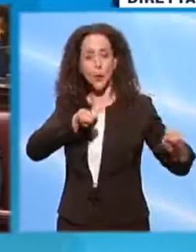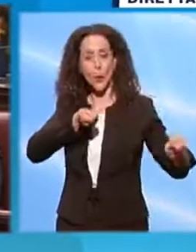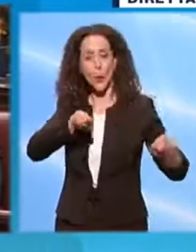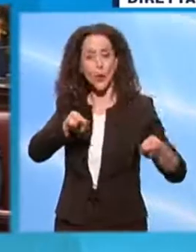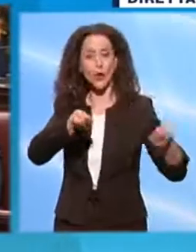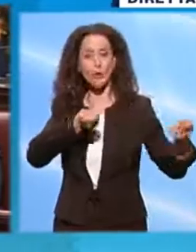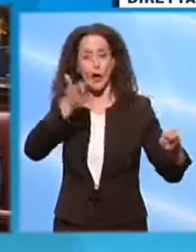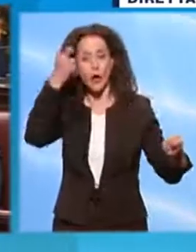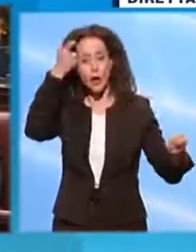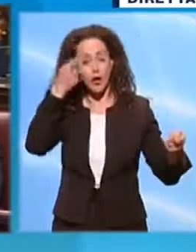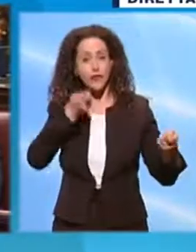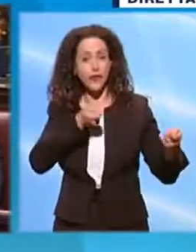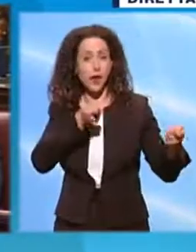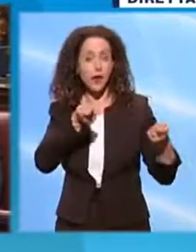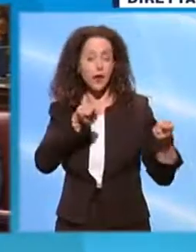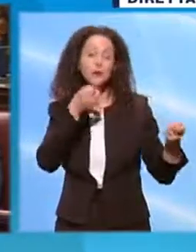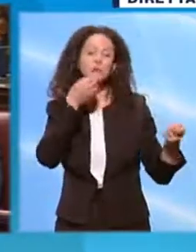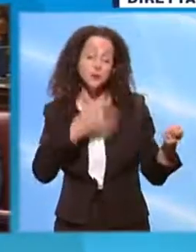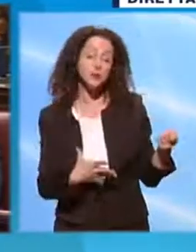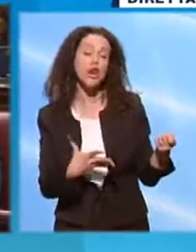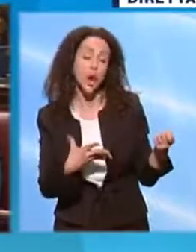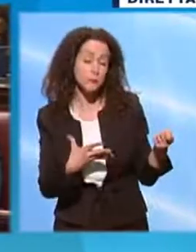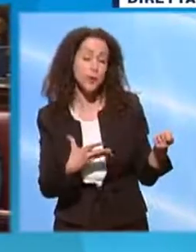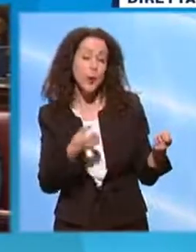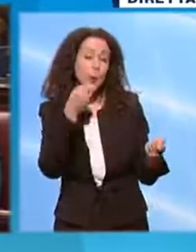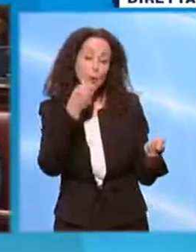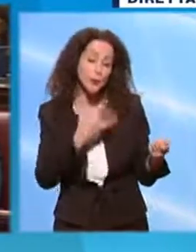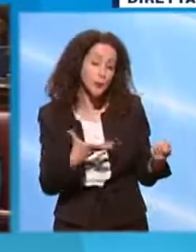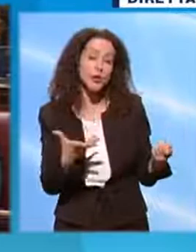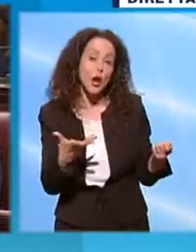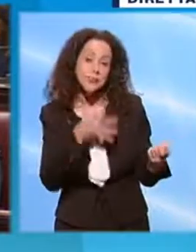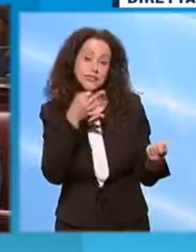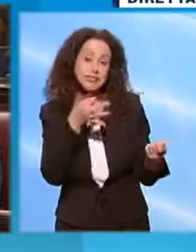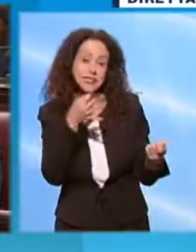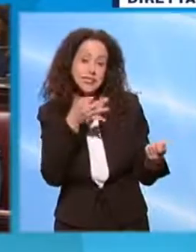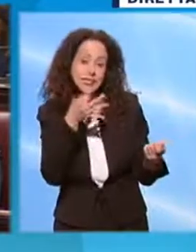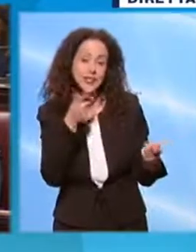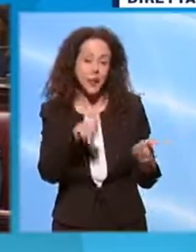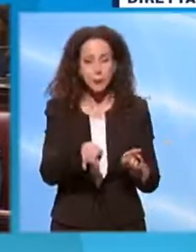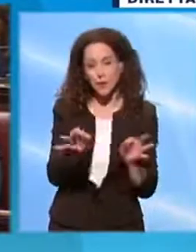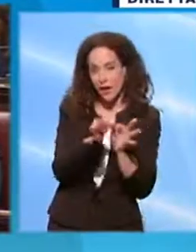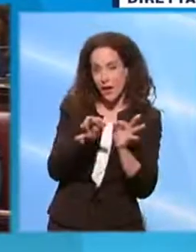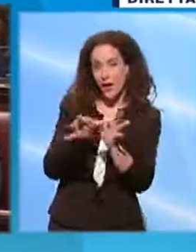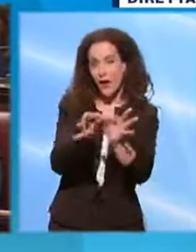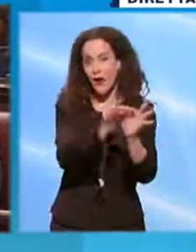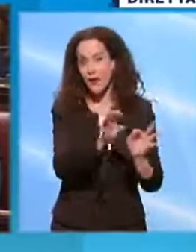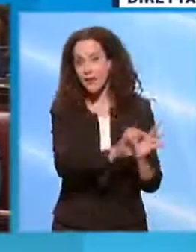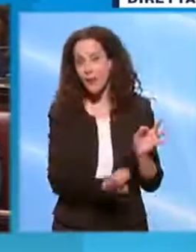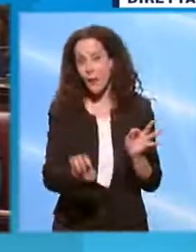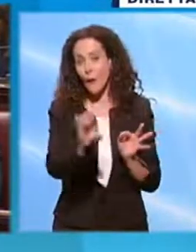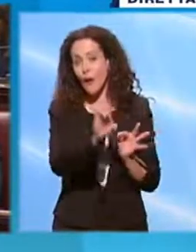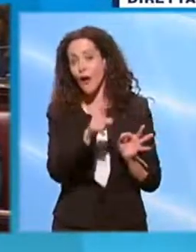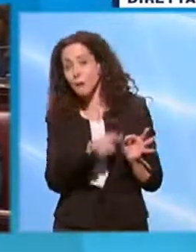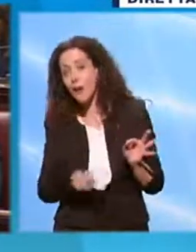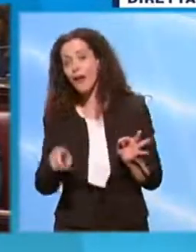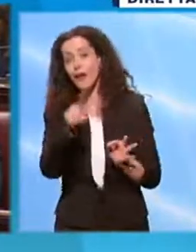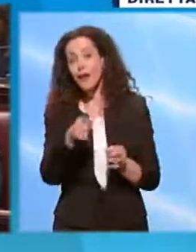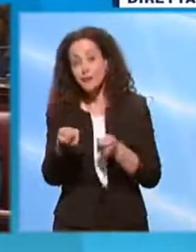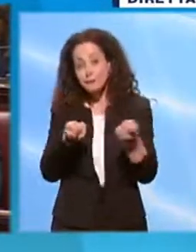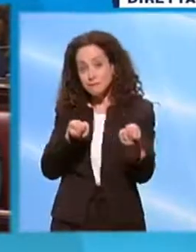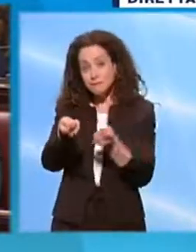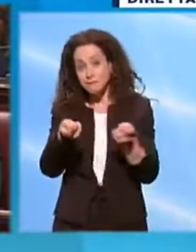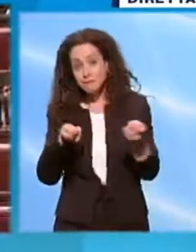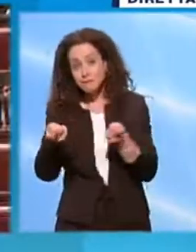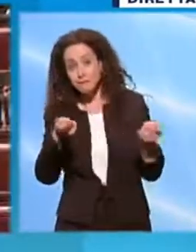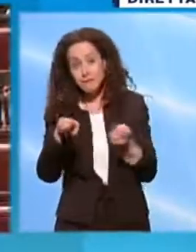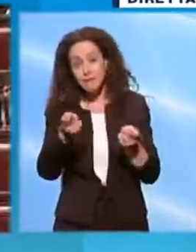Governo. E purtroppo questo significa anche che la daremo vinta alle consorterie europee, che a loro volta tirano i fili del Partito Democratico da